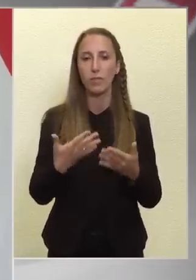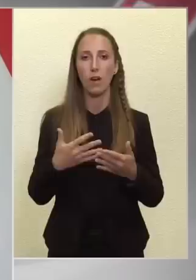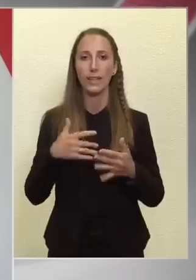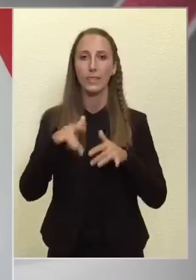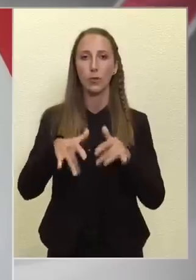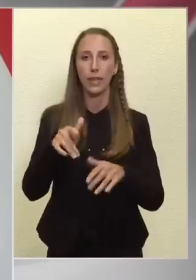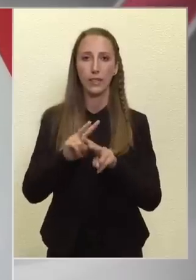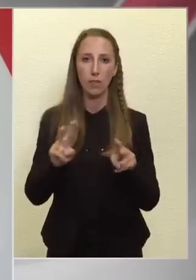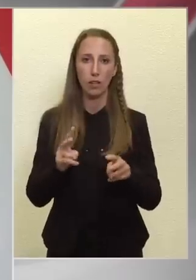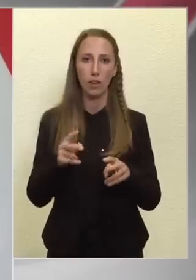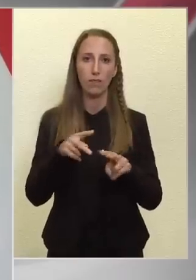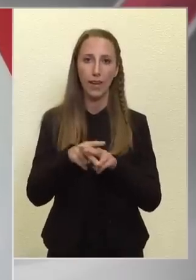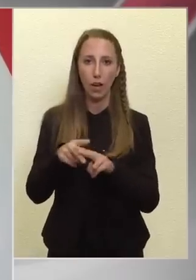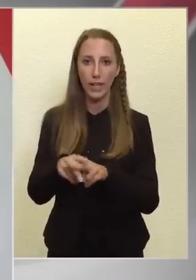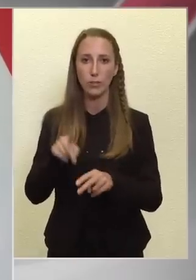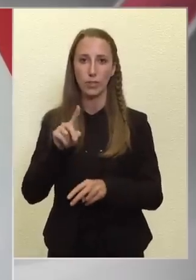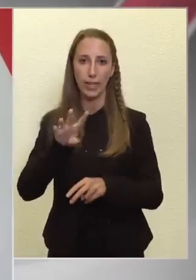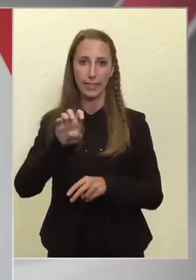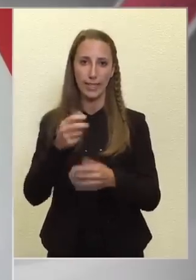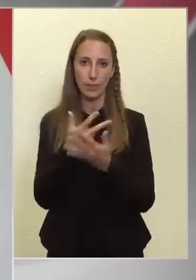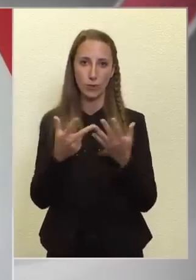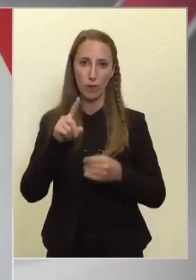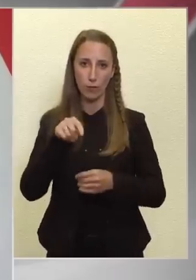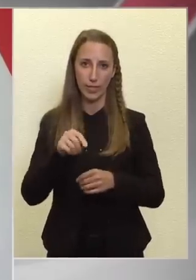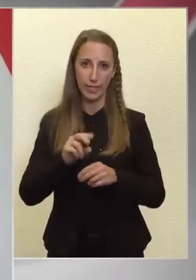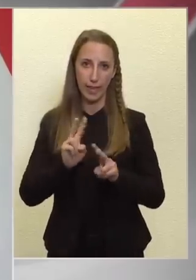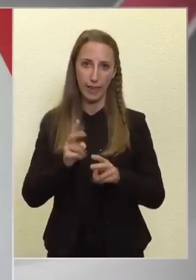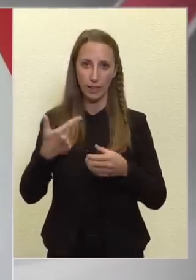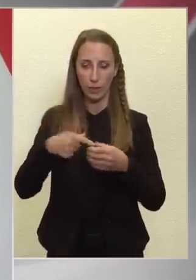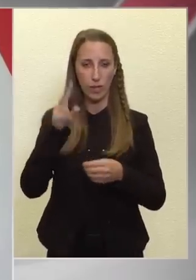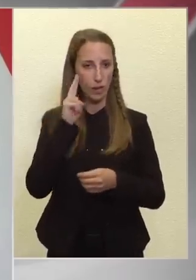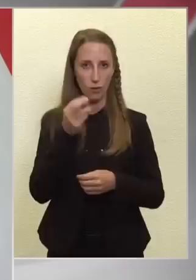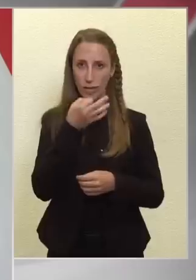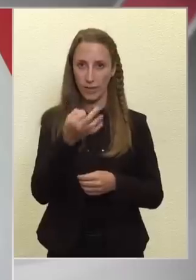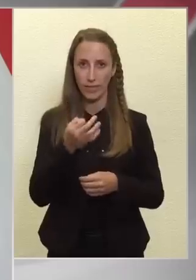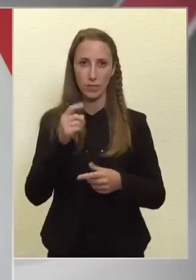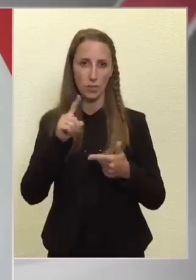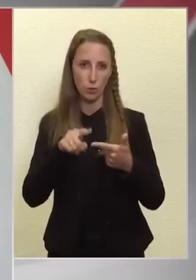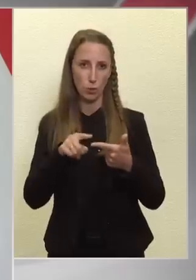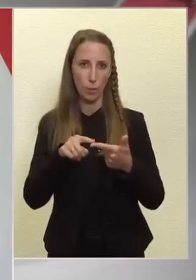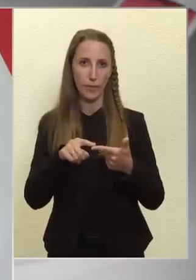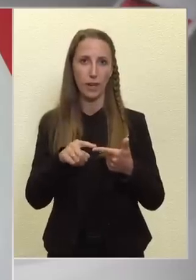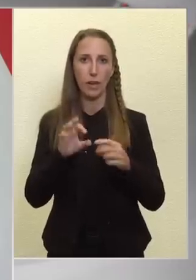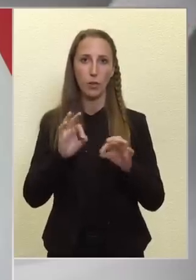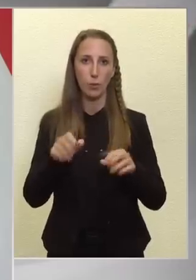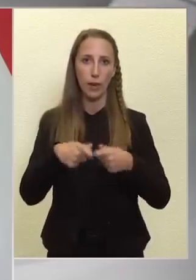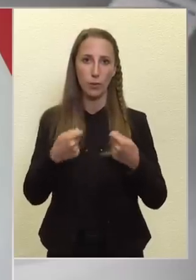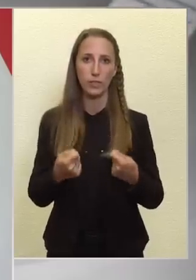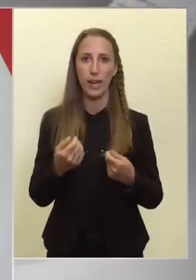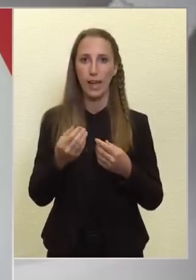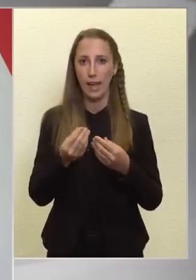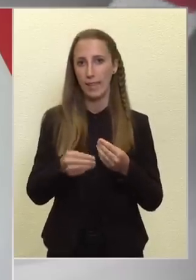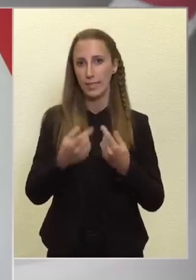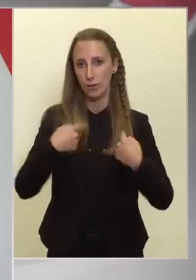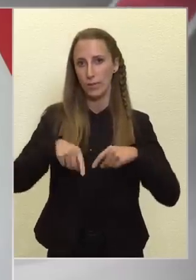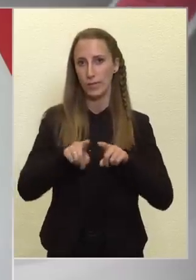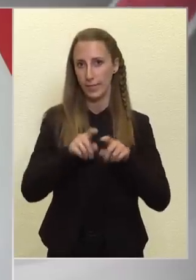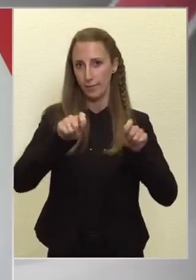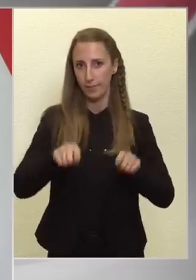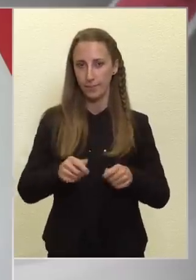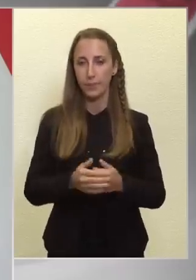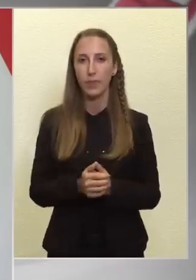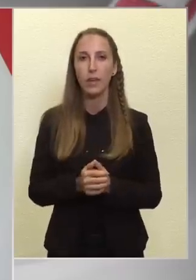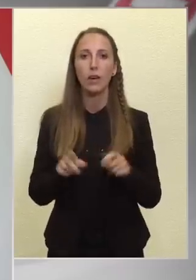fennakadások, de 480 forintért lehet tankolni, akkor aztán nem kérdés az utóbbi a jó megoldás. Azért mi erre jutottunk, úgy látjuk, hogy